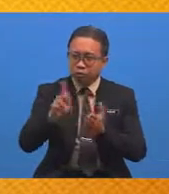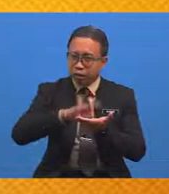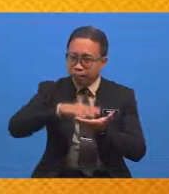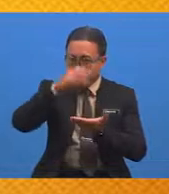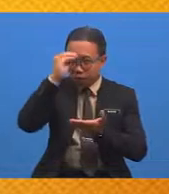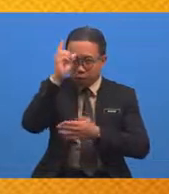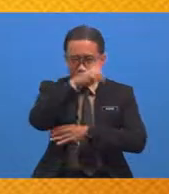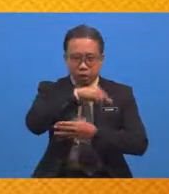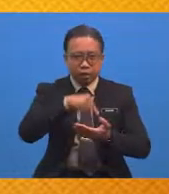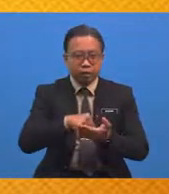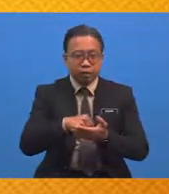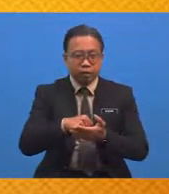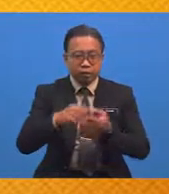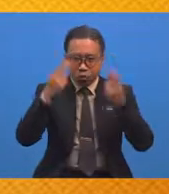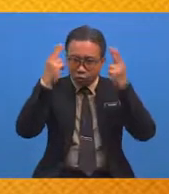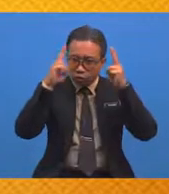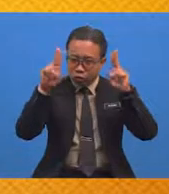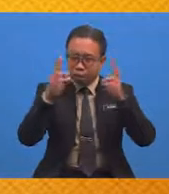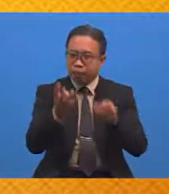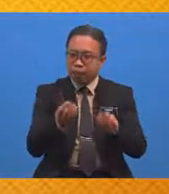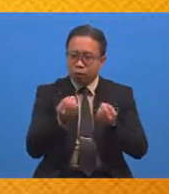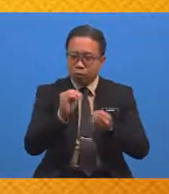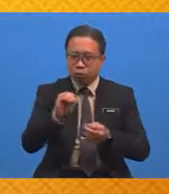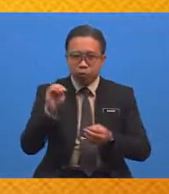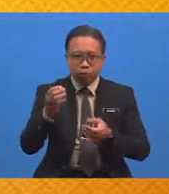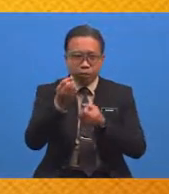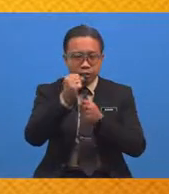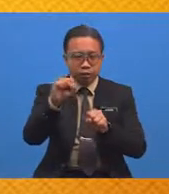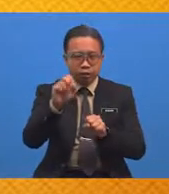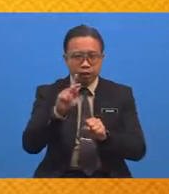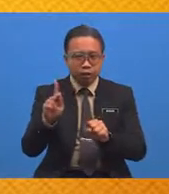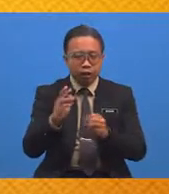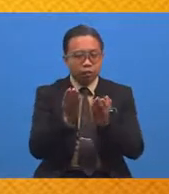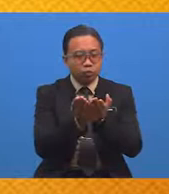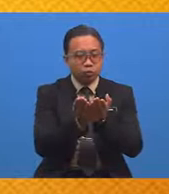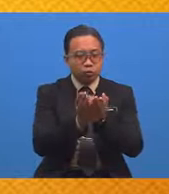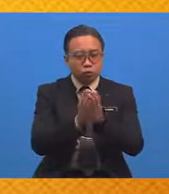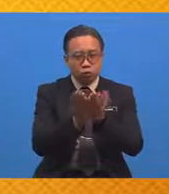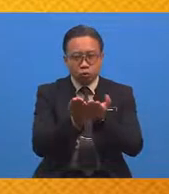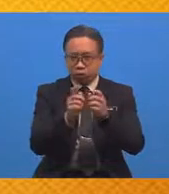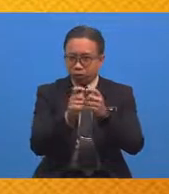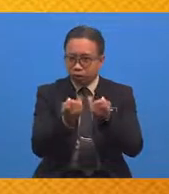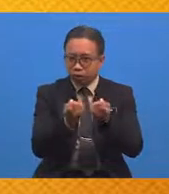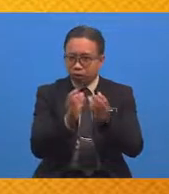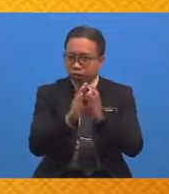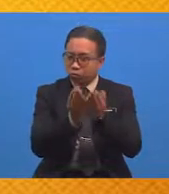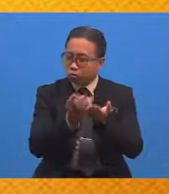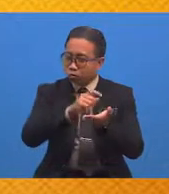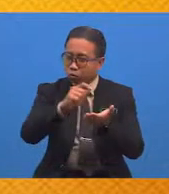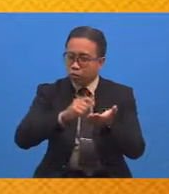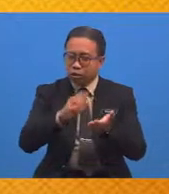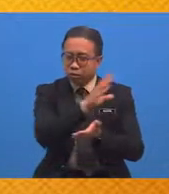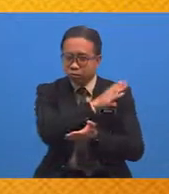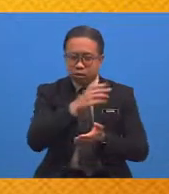ini Ustaz mahu murid-murid sediakan dahulu Buku teks, buku tulis dan